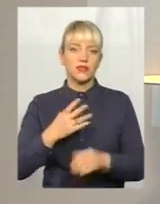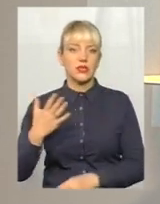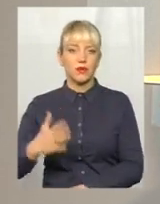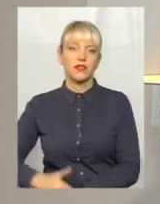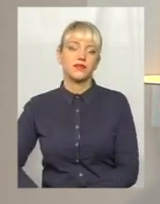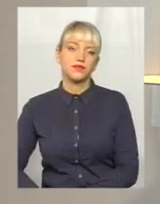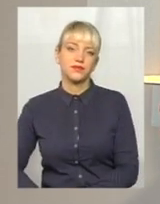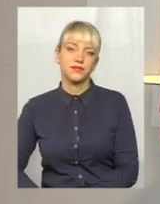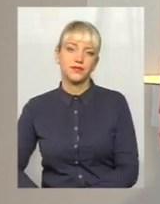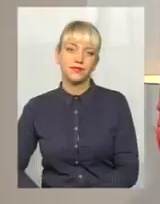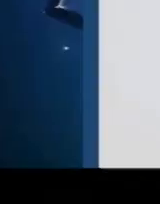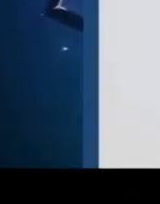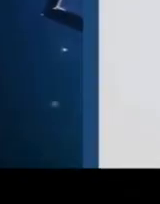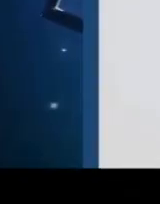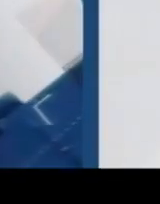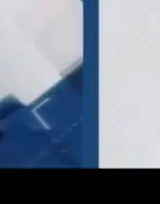Поділля Центр.